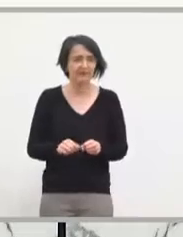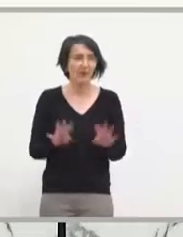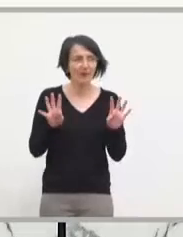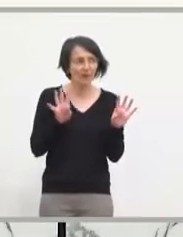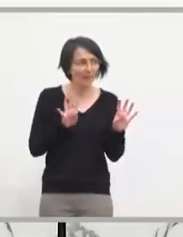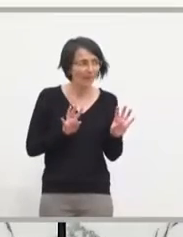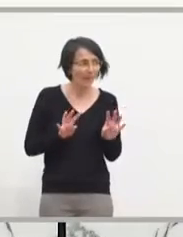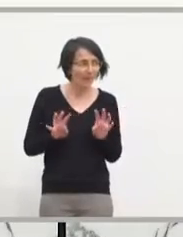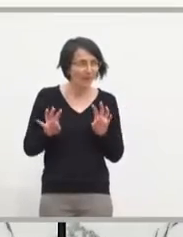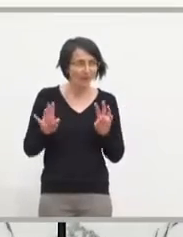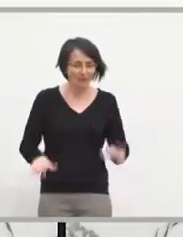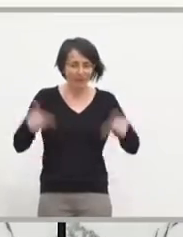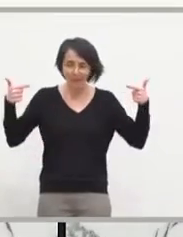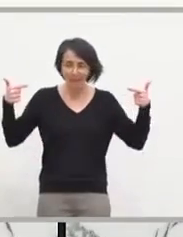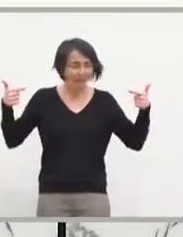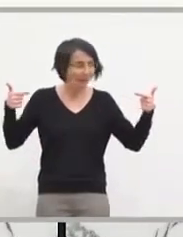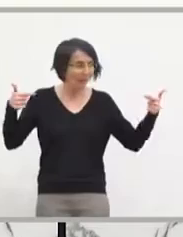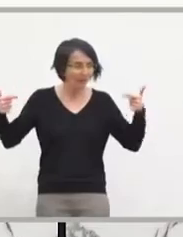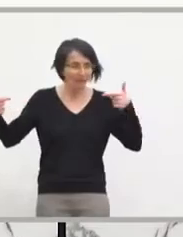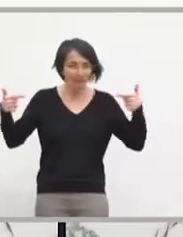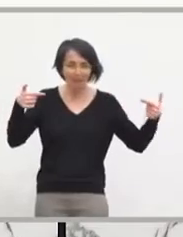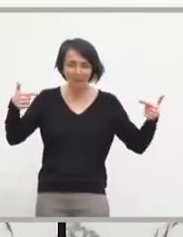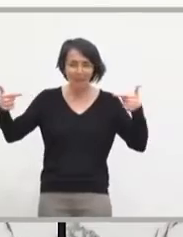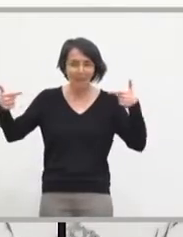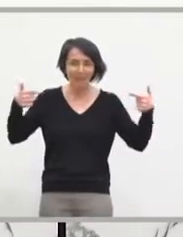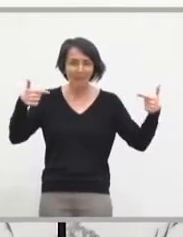C'est règlement de compte à l'ouest du Pécosse.